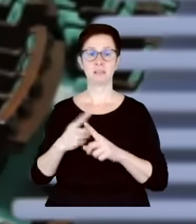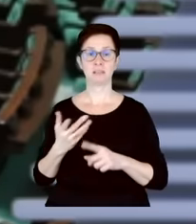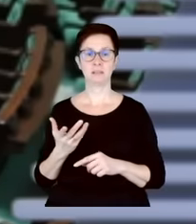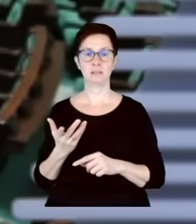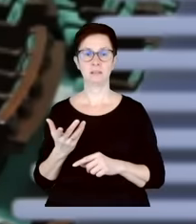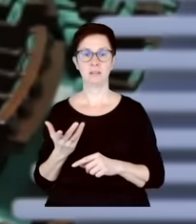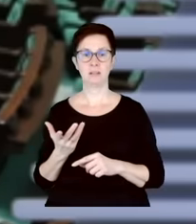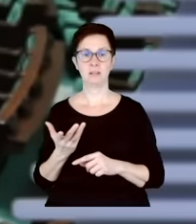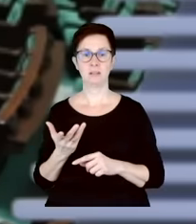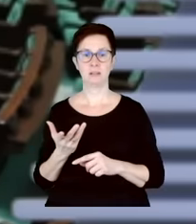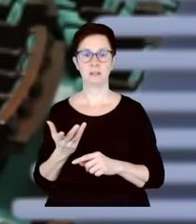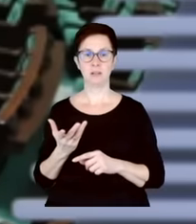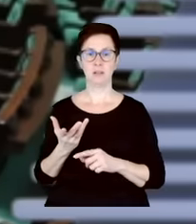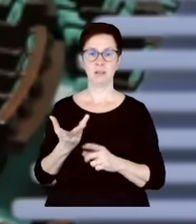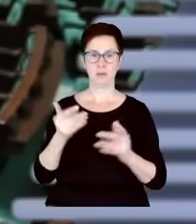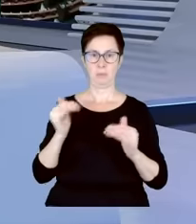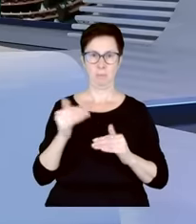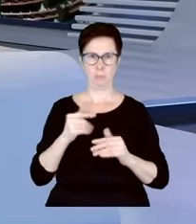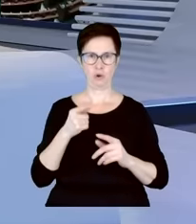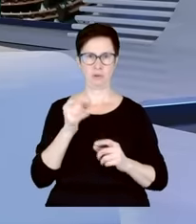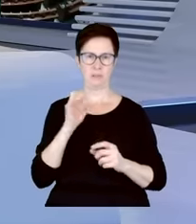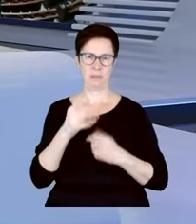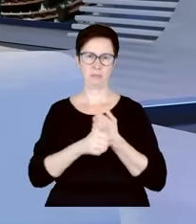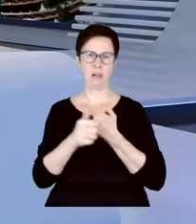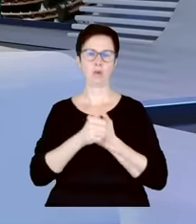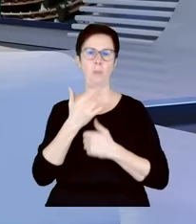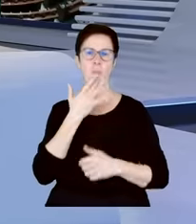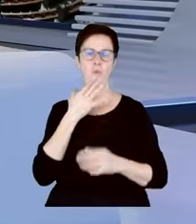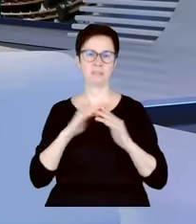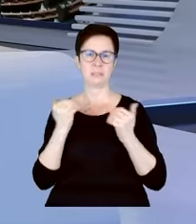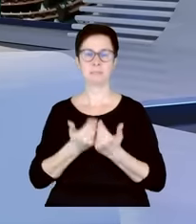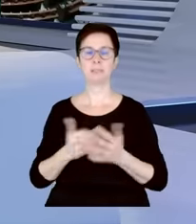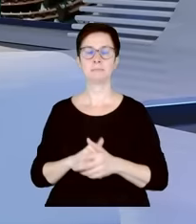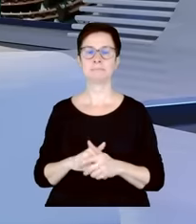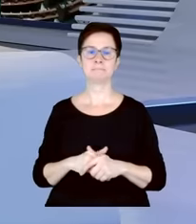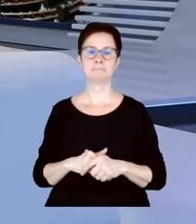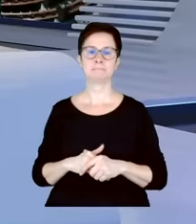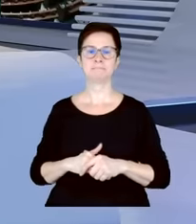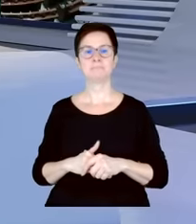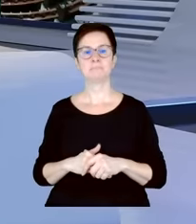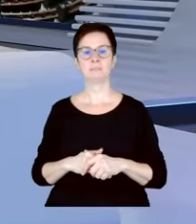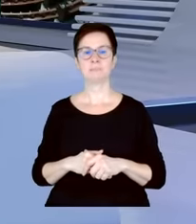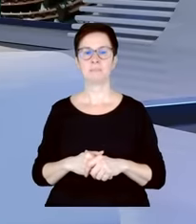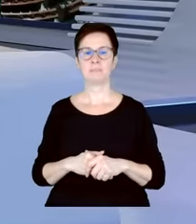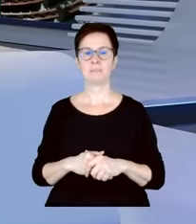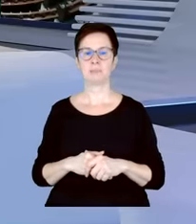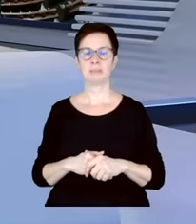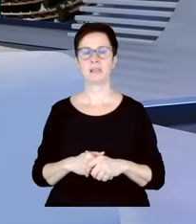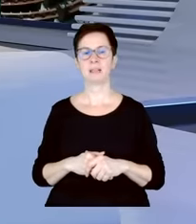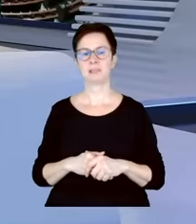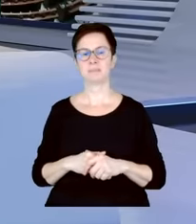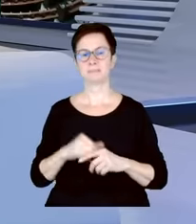Czy można przyjąć taką argumentację? Panie redaktorze, rzeczywiście jest to argumentacja